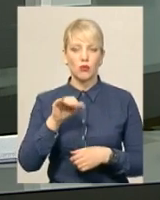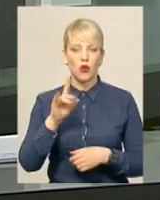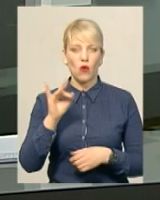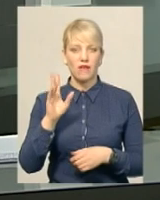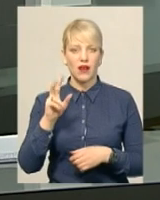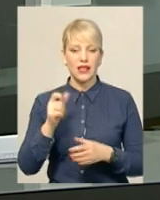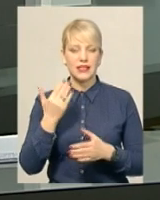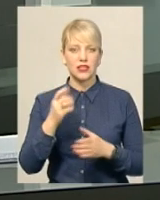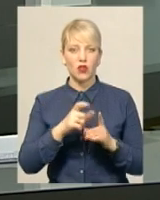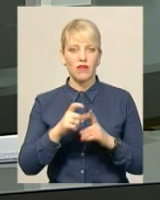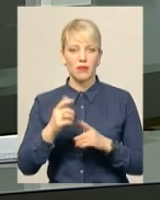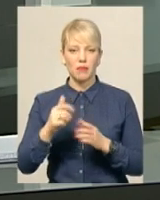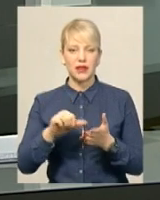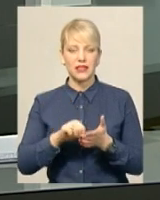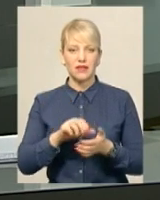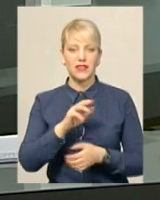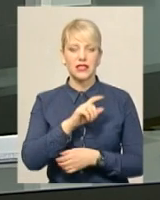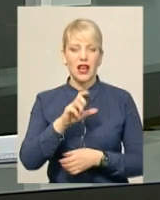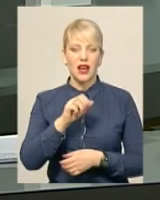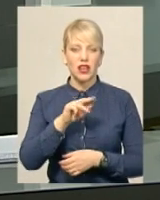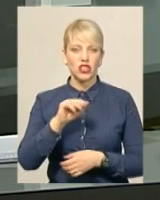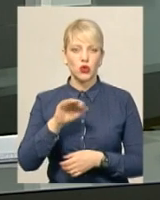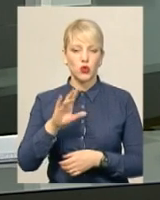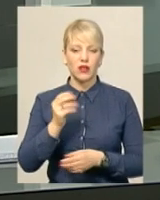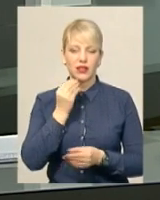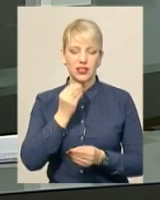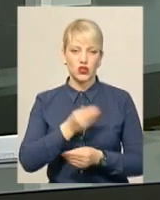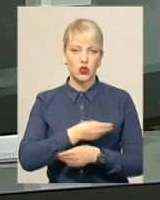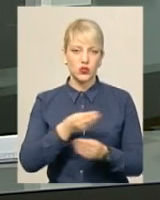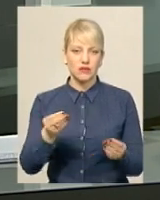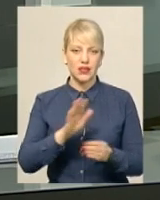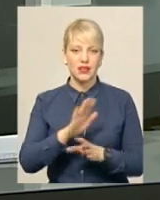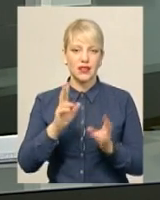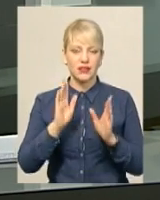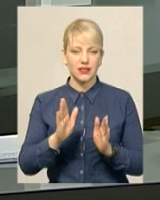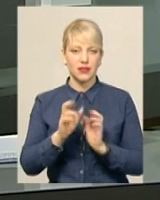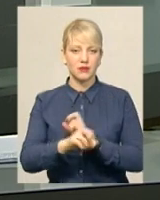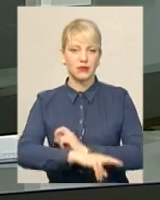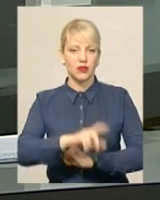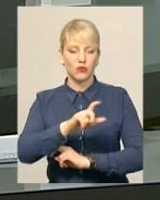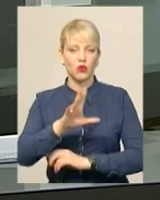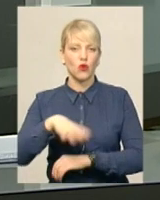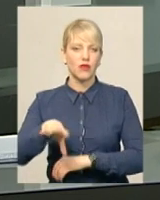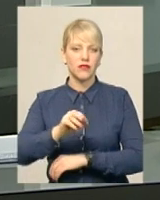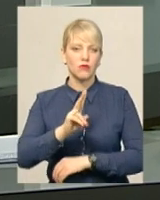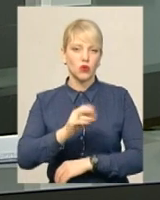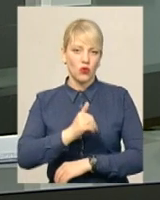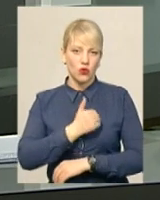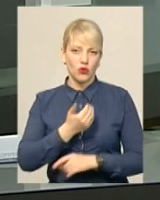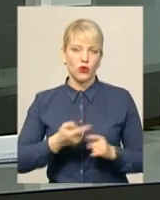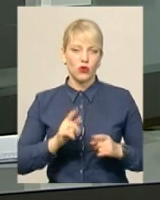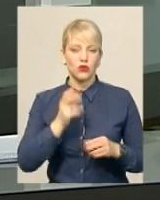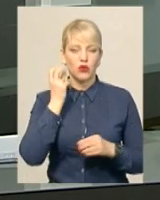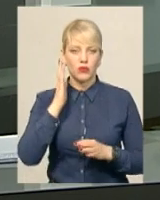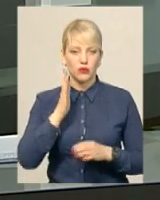За словами її представниці, Маріни Хачатрян, їжу роздаватимуть не лише малозабезпеченим містянам, а й всім охочим. Обід передбачатиме